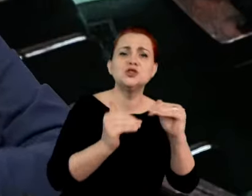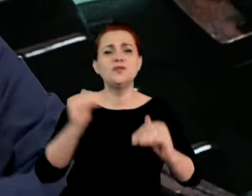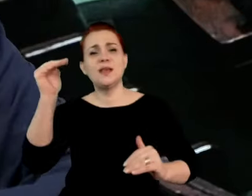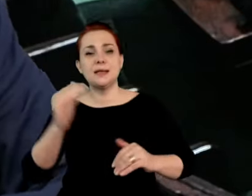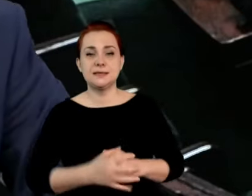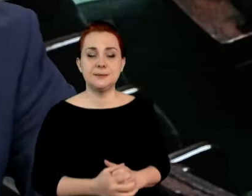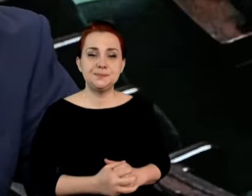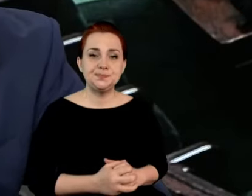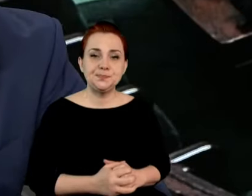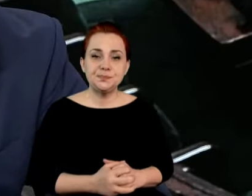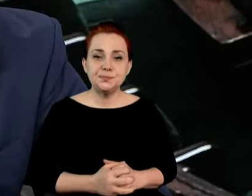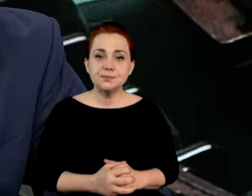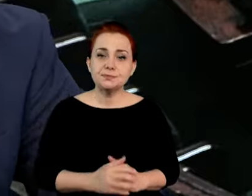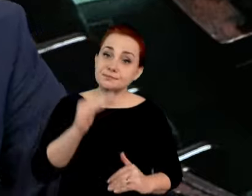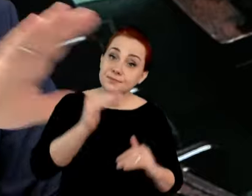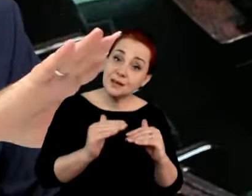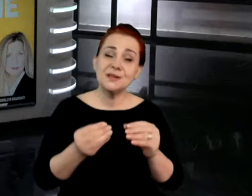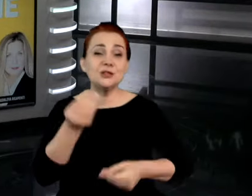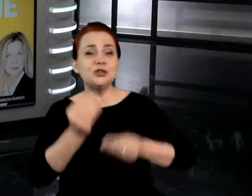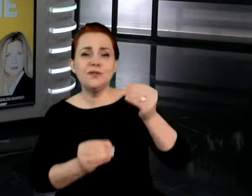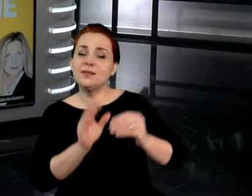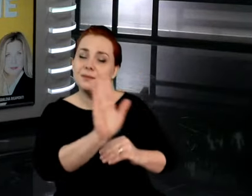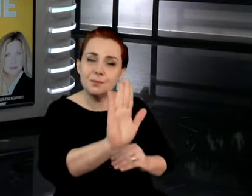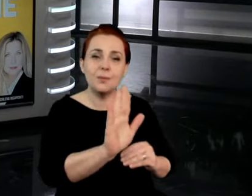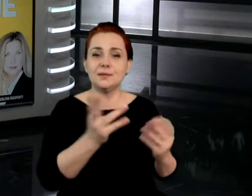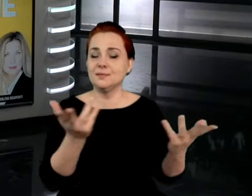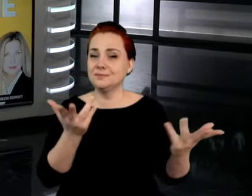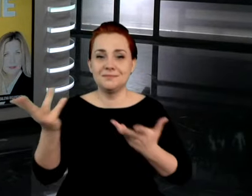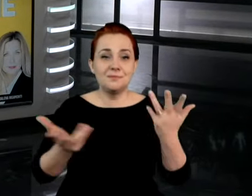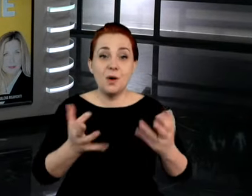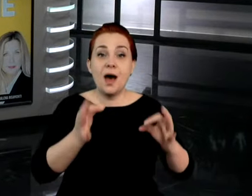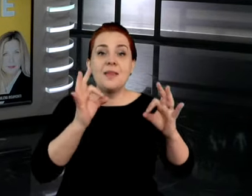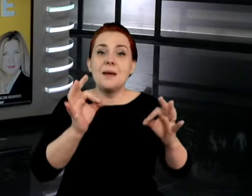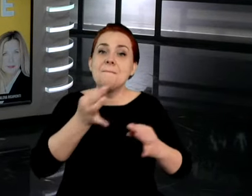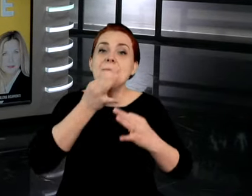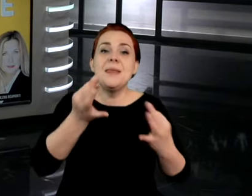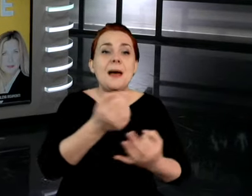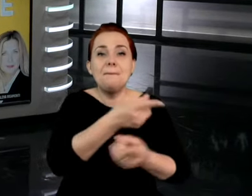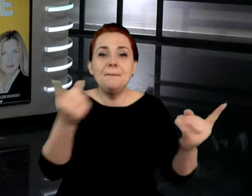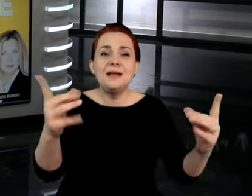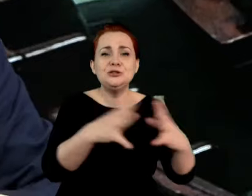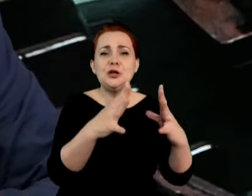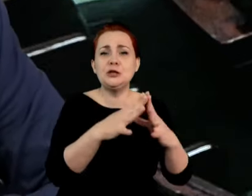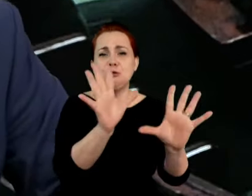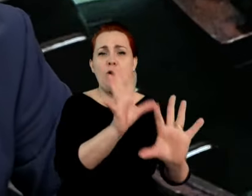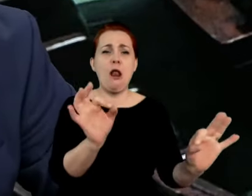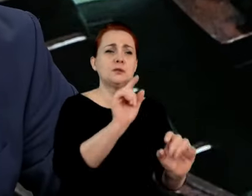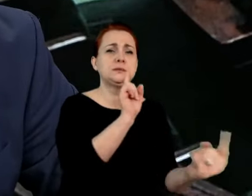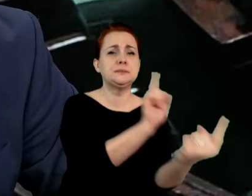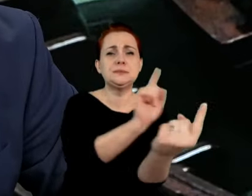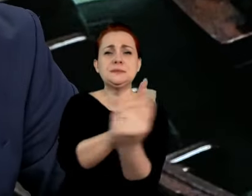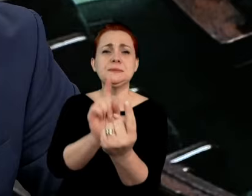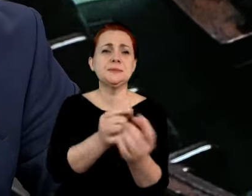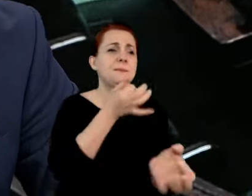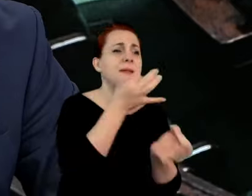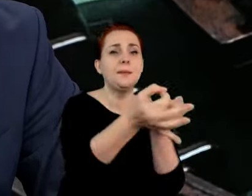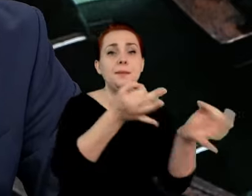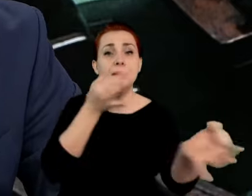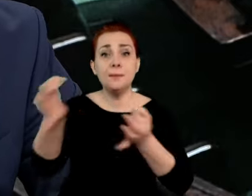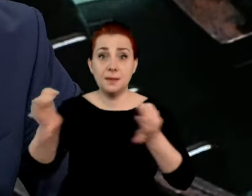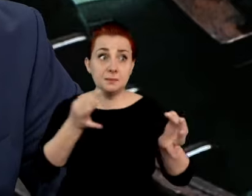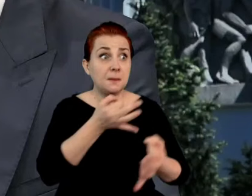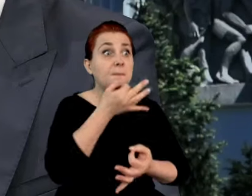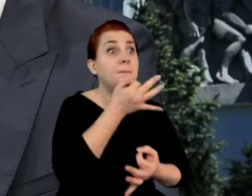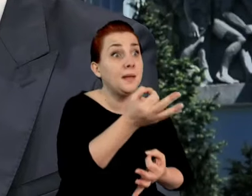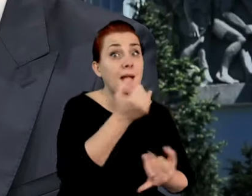wychodzimy przed redakcję, przed budynek i pytamy 10 przypadkowo spotkanych osób. Niech pan im zada pytanie, czy jak